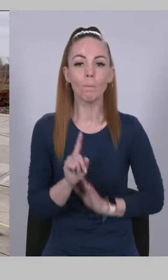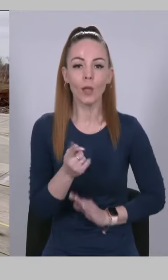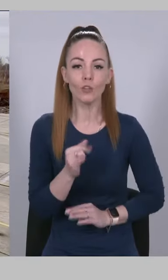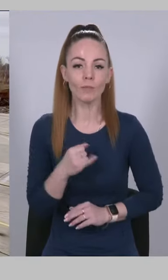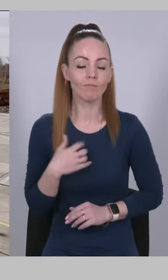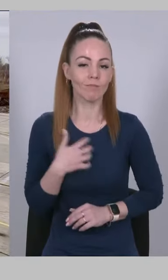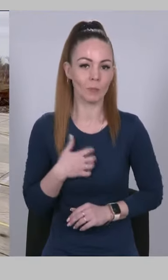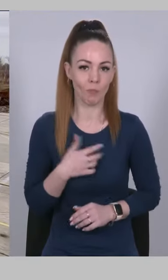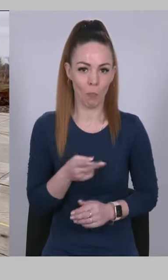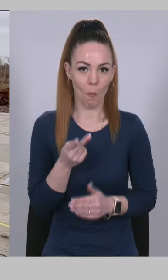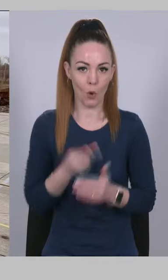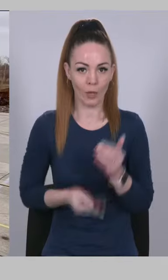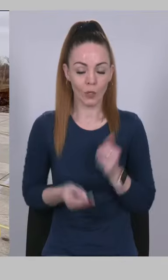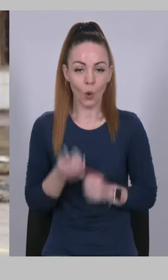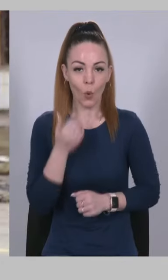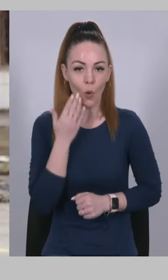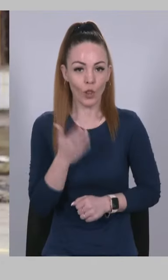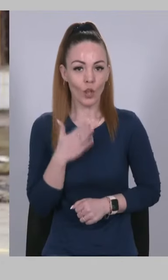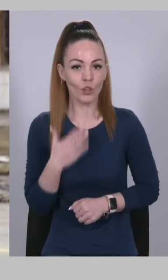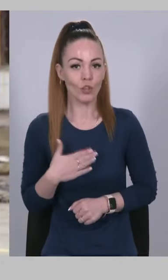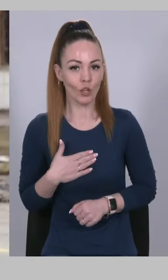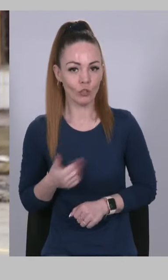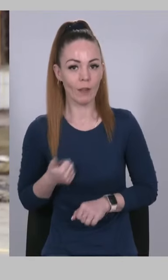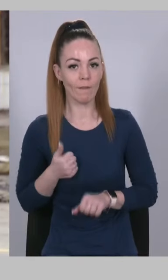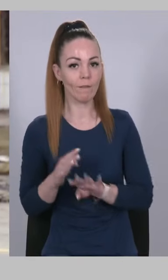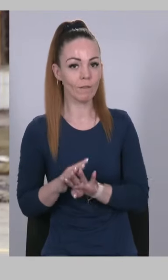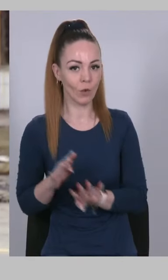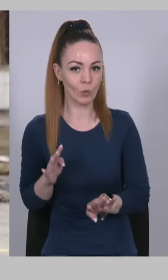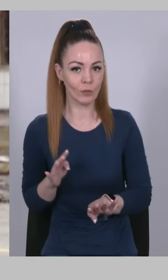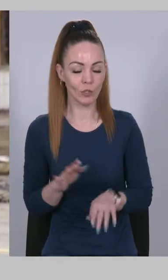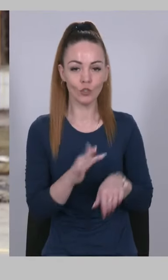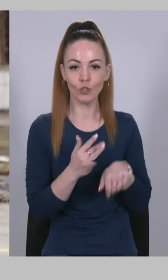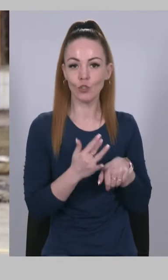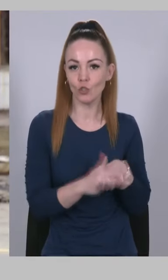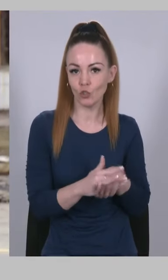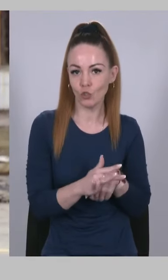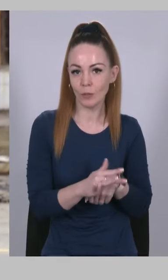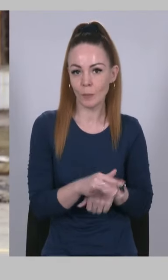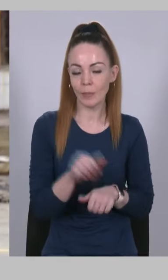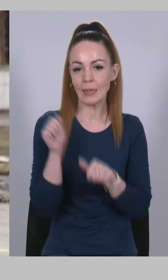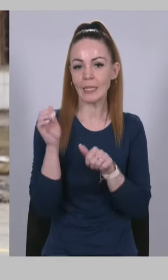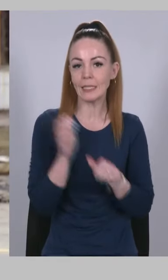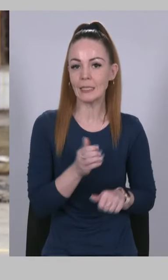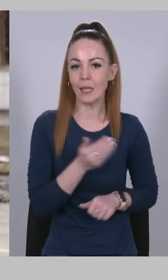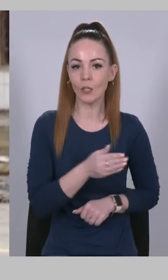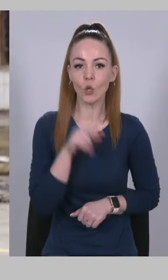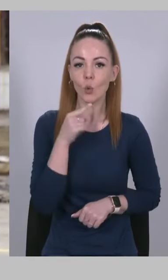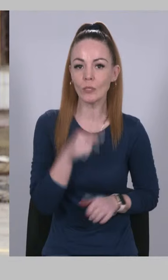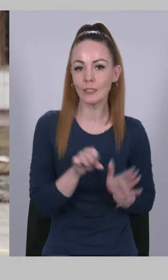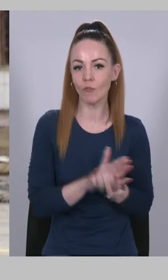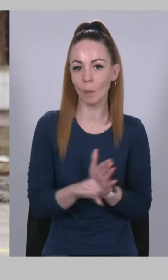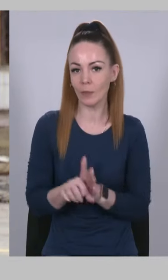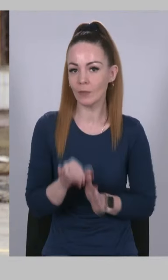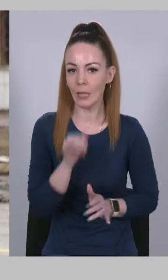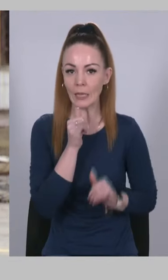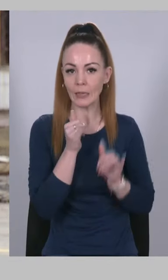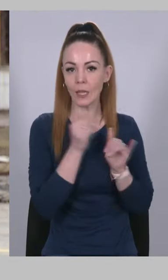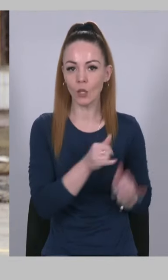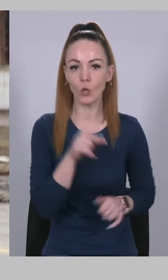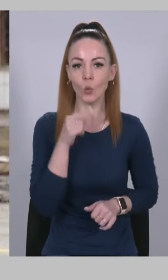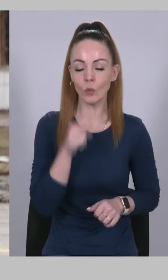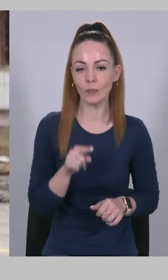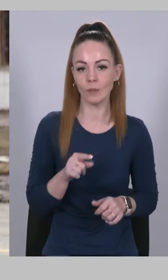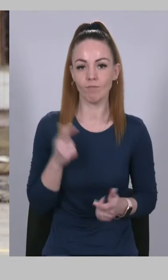фундаментальної поразки Коли наші воїни знищили десант російських вбивць І не дали Росії